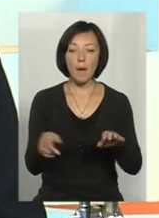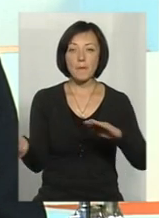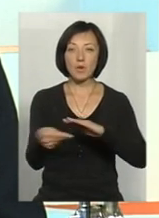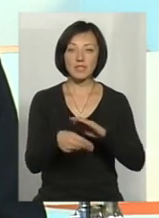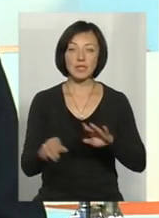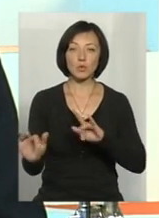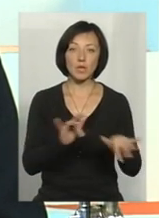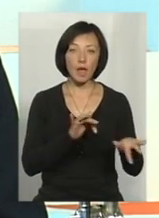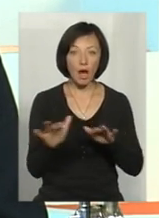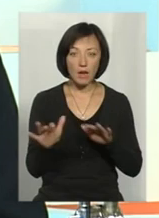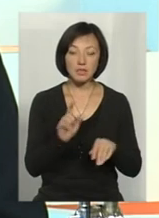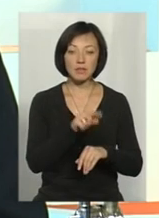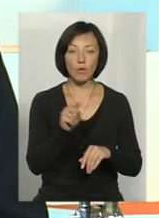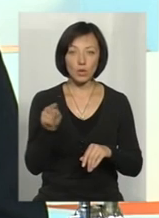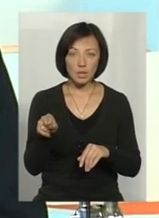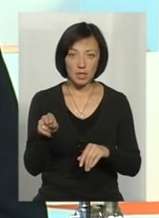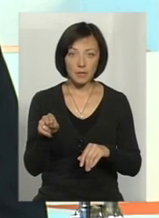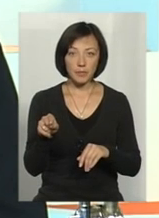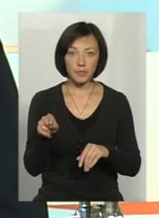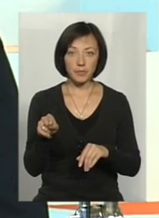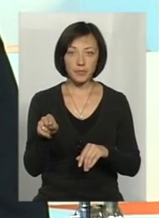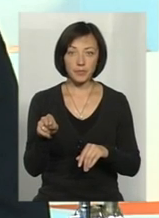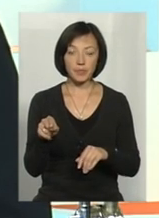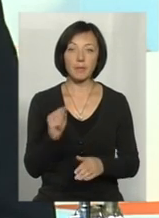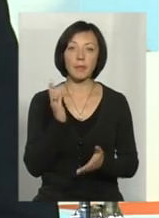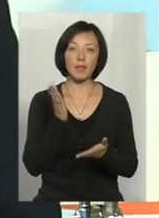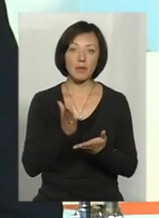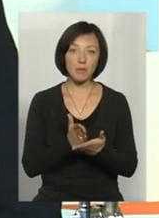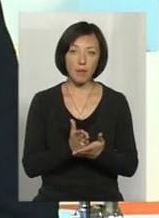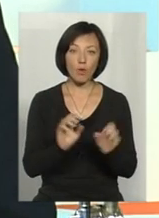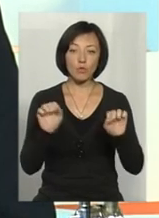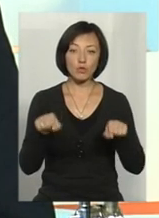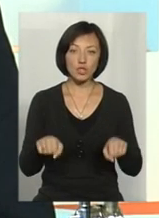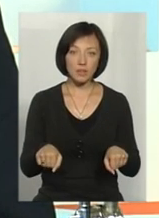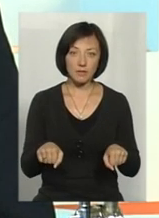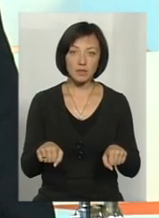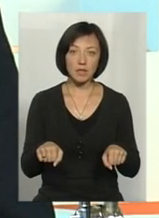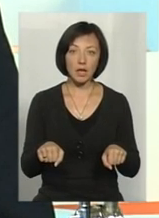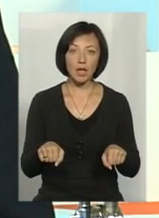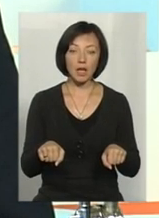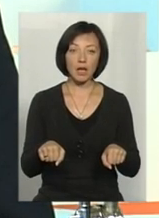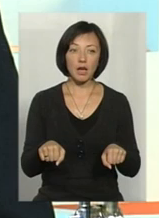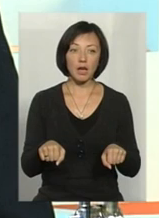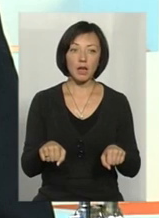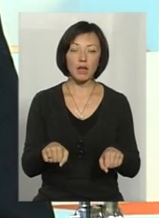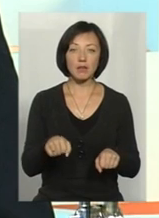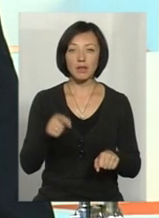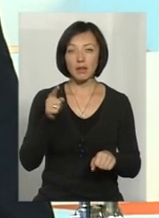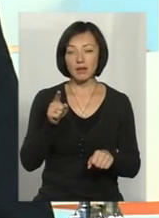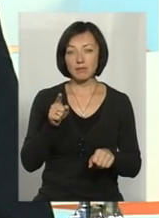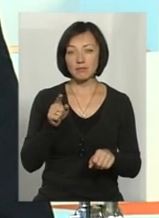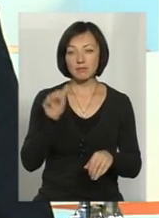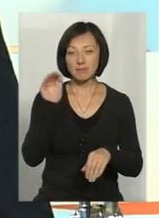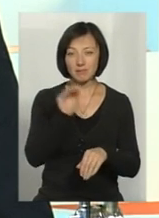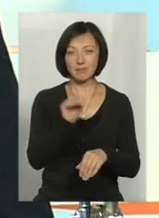діяльність, вони, скажімо так, мають можливість достукатись до мешканців і